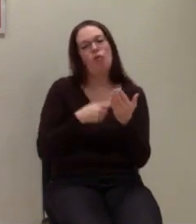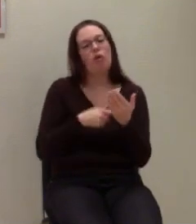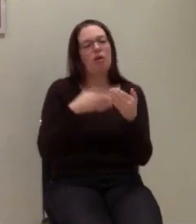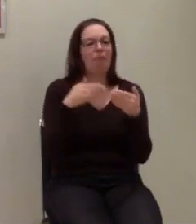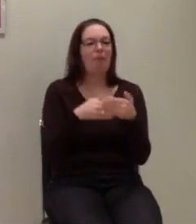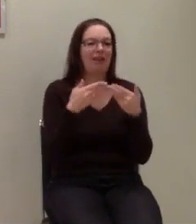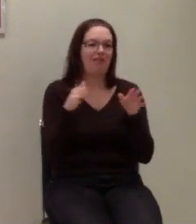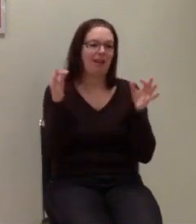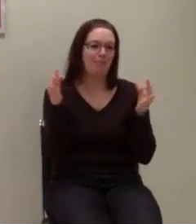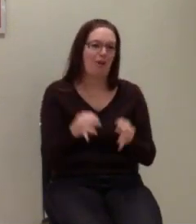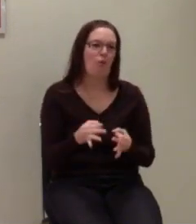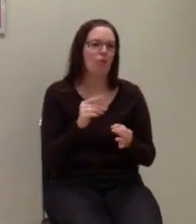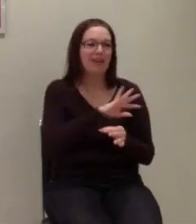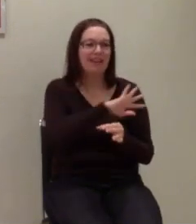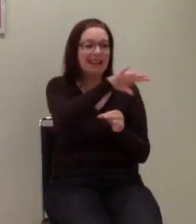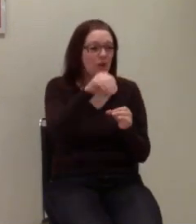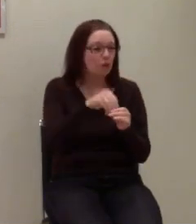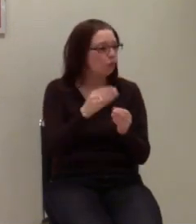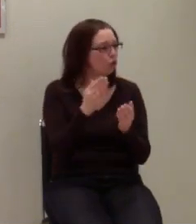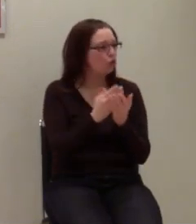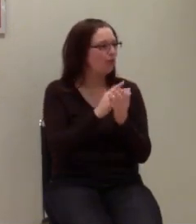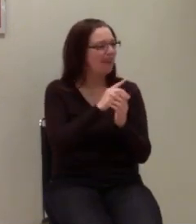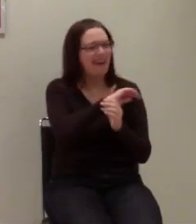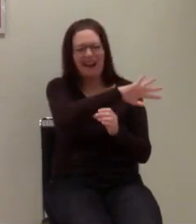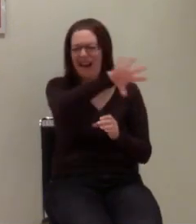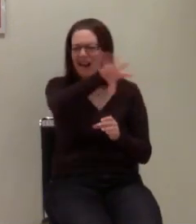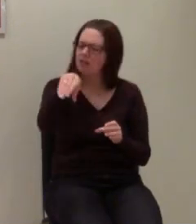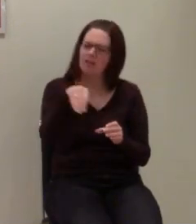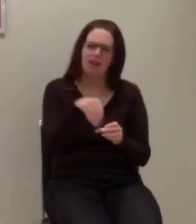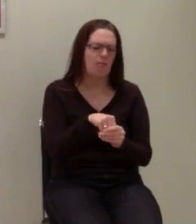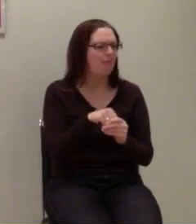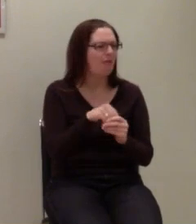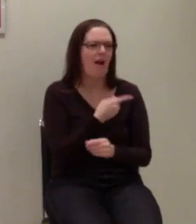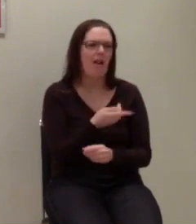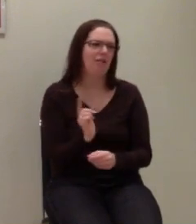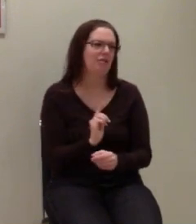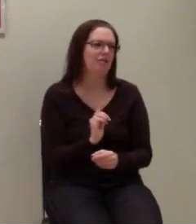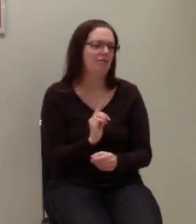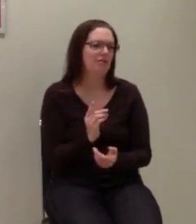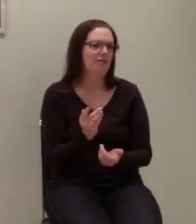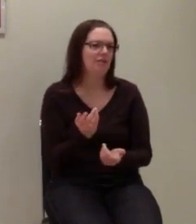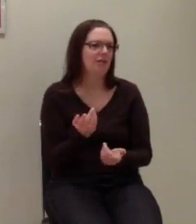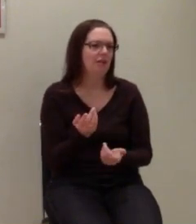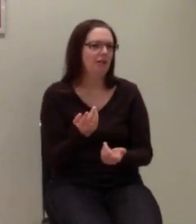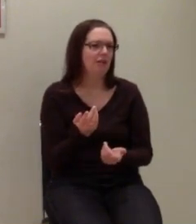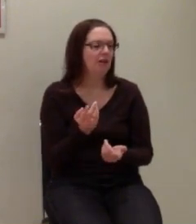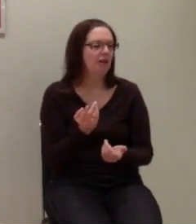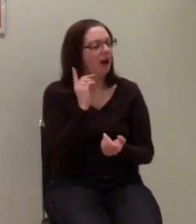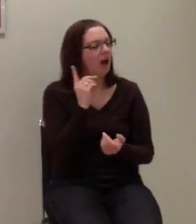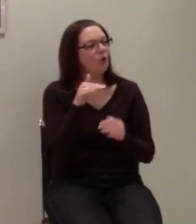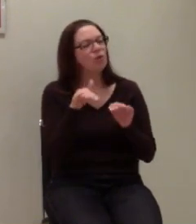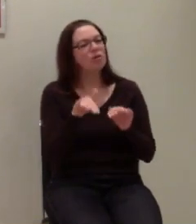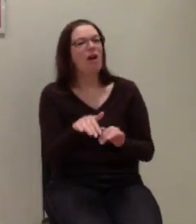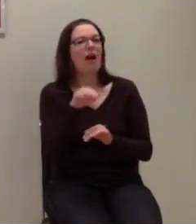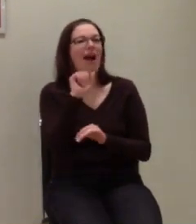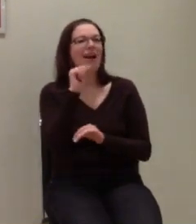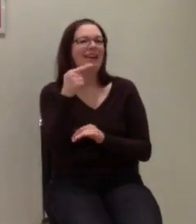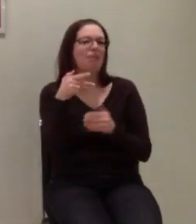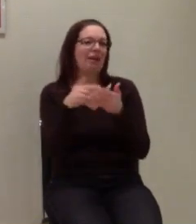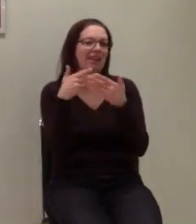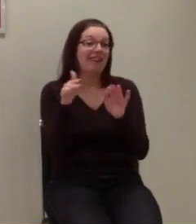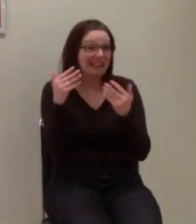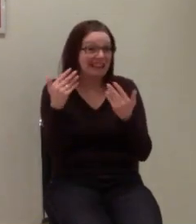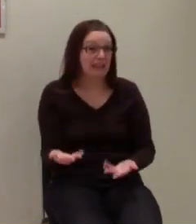Also denke ich mal, Inklusionspolitik als großer Oberbegriff, zum einen. Zum anderen haben wir ja auch schon eine AG Barrierefreiheit, die ist glaube ich